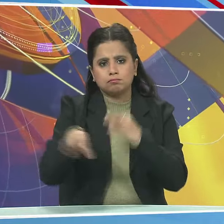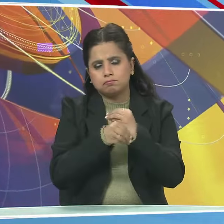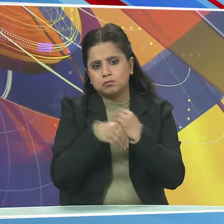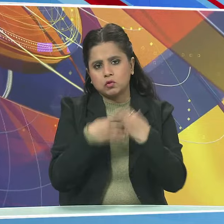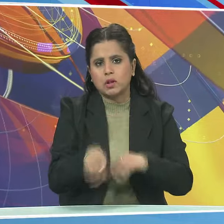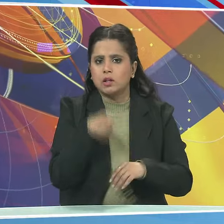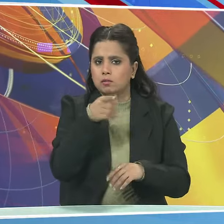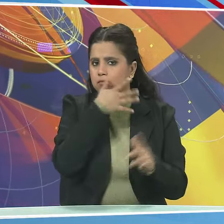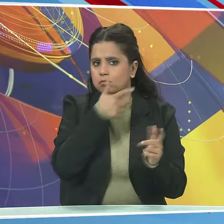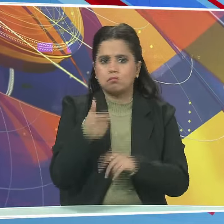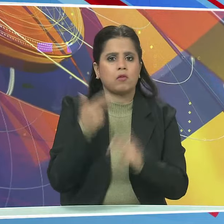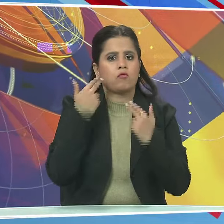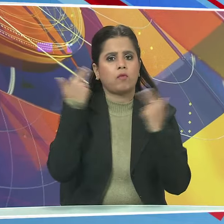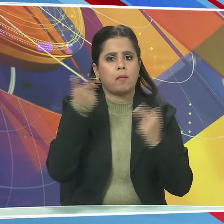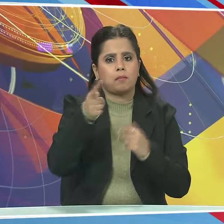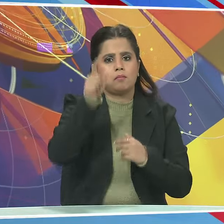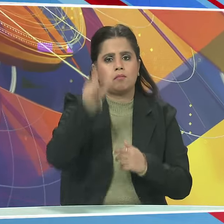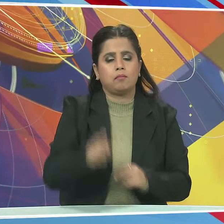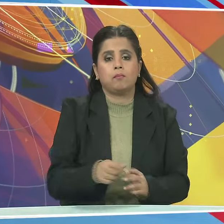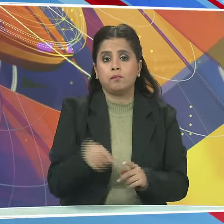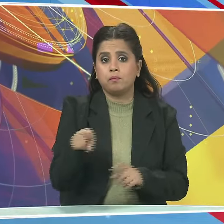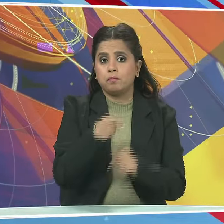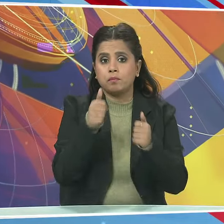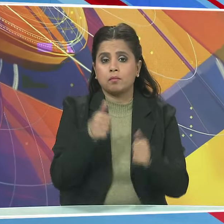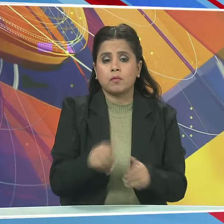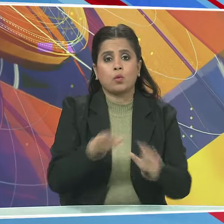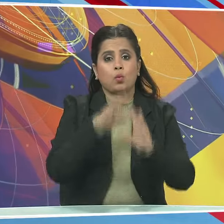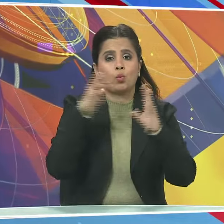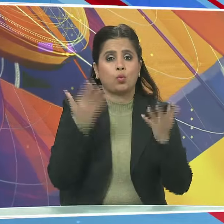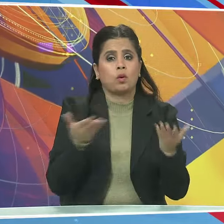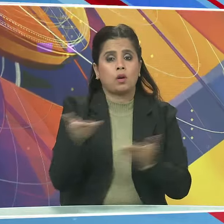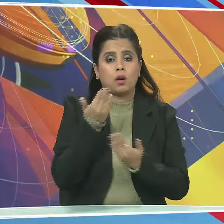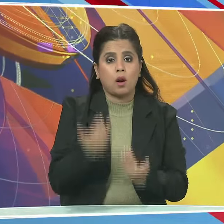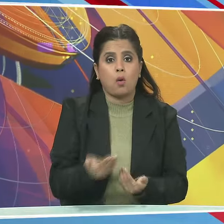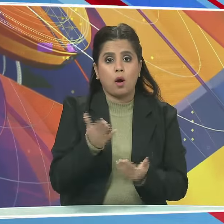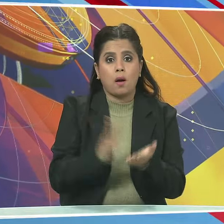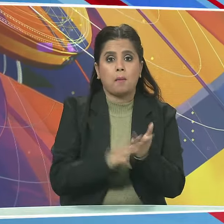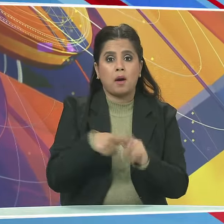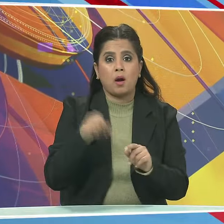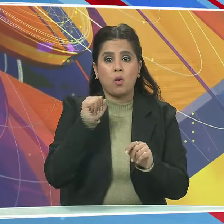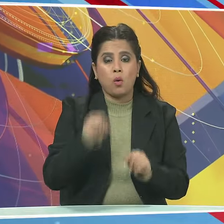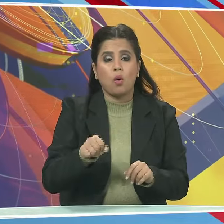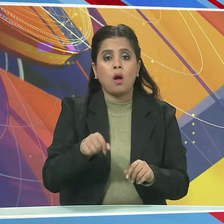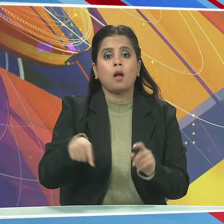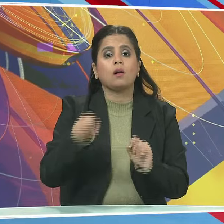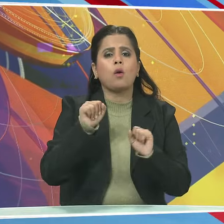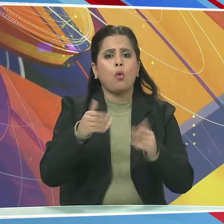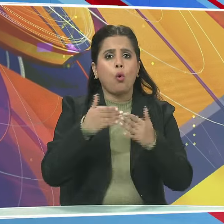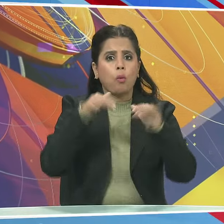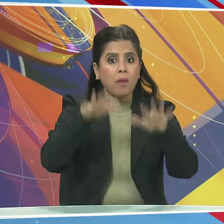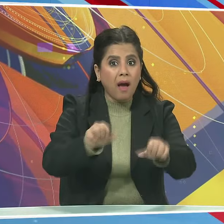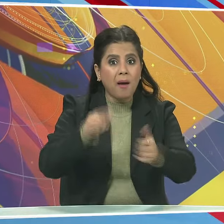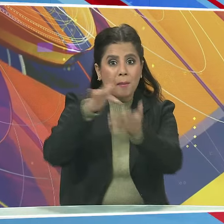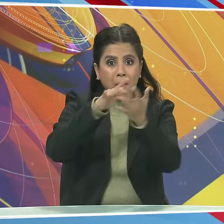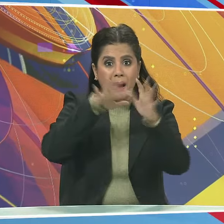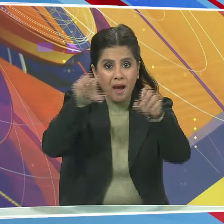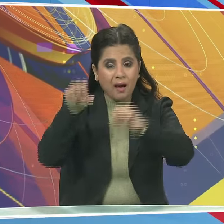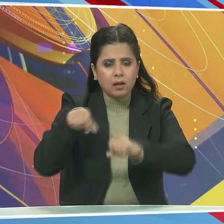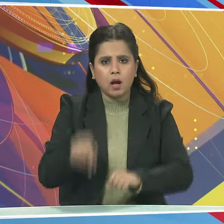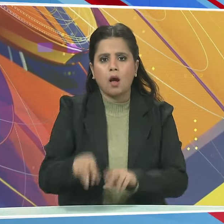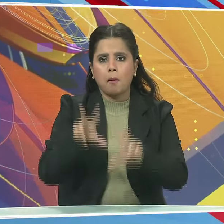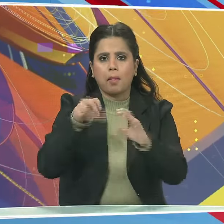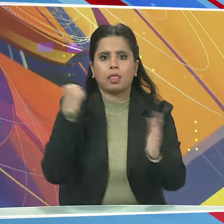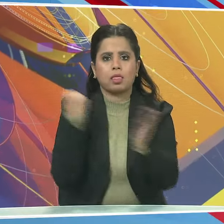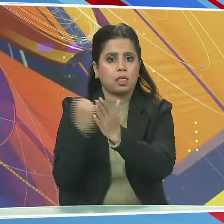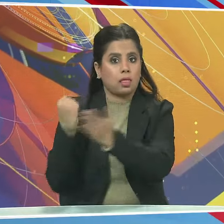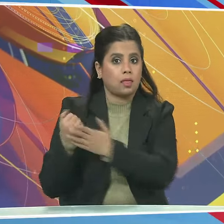किया है इसके परिणाम स्वरोप दुनिया भर में मक्की की संपत्ती को फ्रीज किया जा सकेगा और मक्की